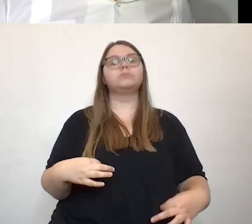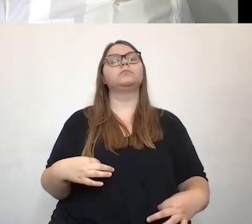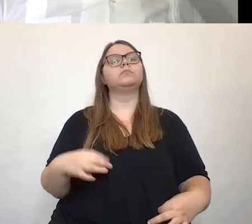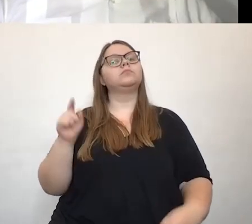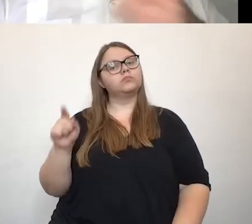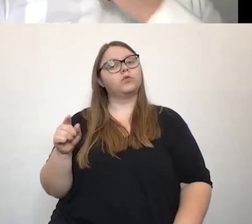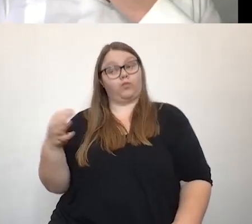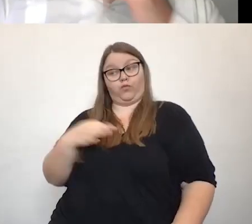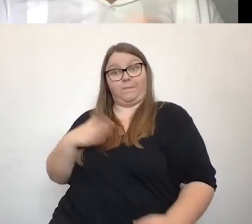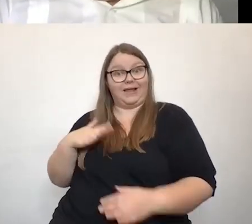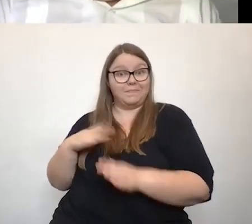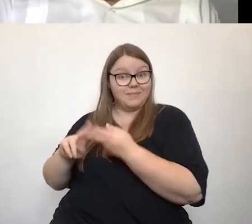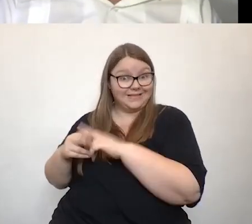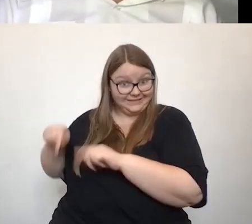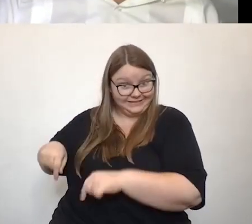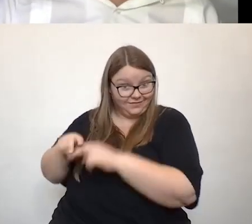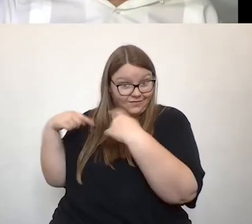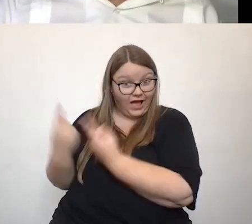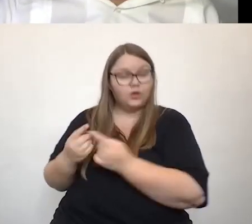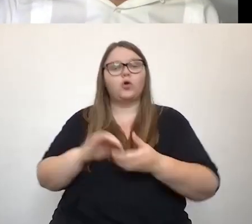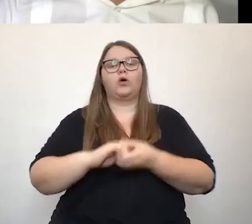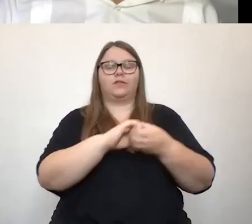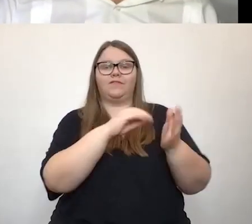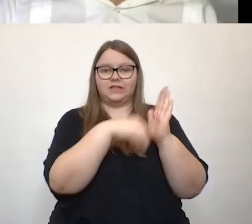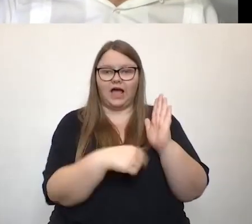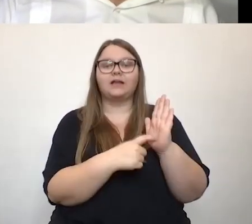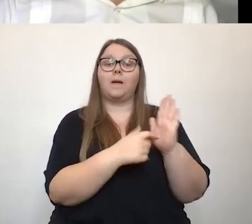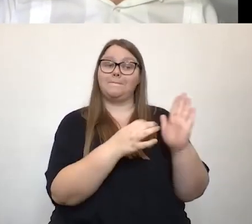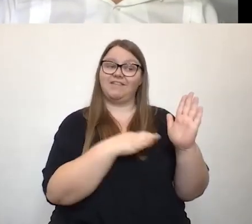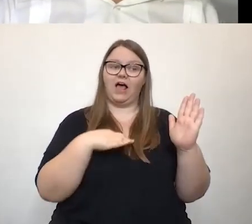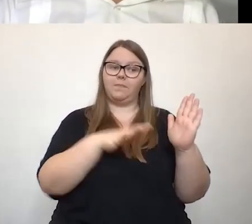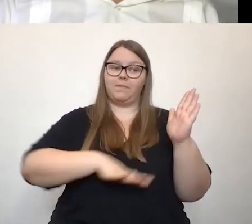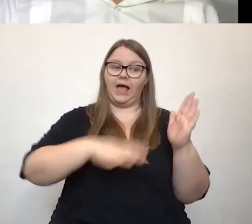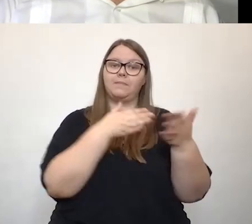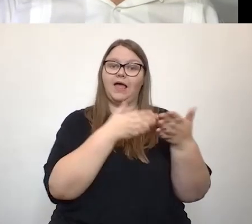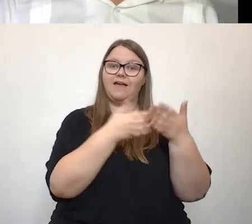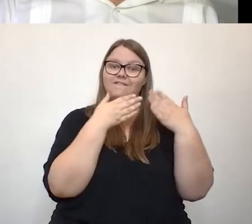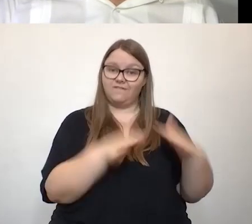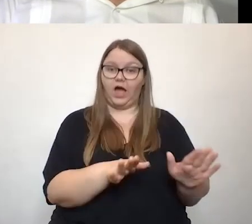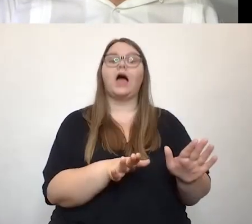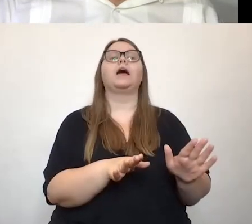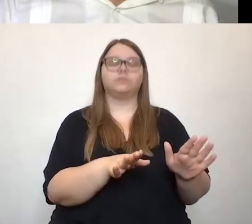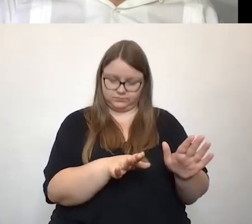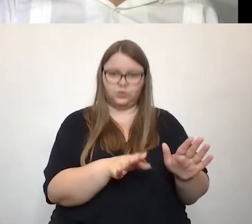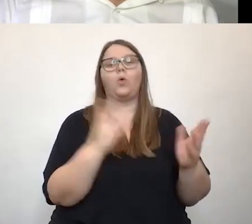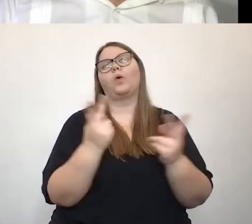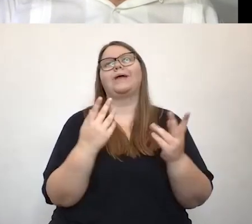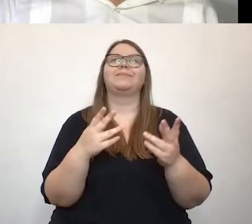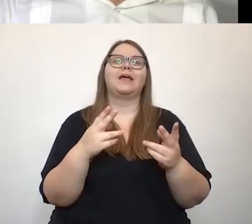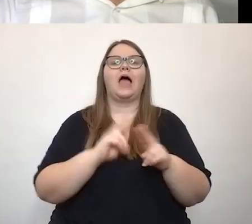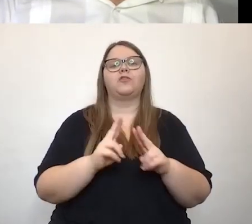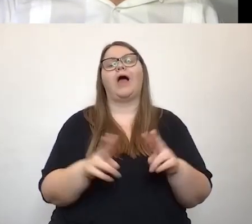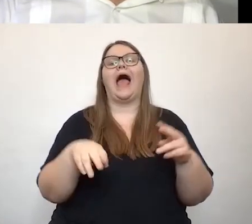Millionen Mitglieder, wenn im Koalitionsvertrag steht, Barrierefreiheit im privaten Bereich wird oder Herstellung von angemessenen Vorkehrungen zu